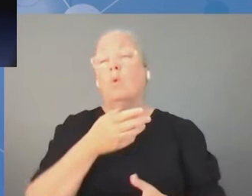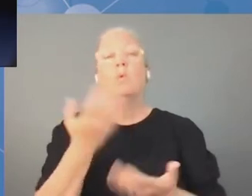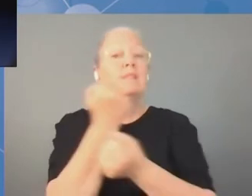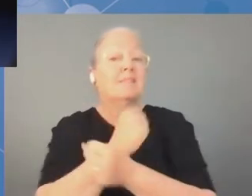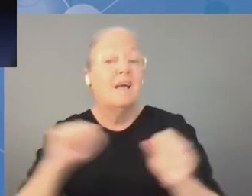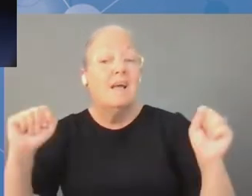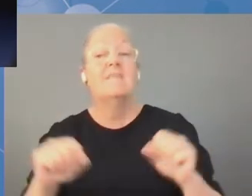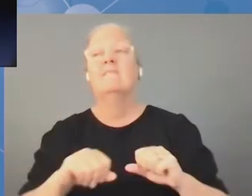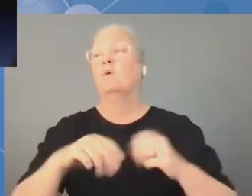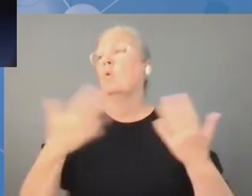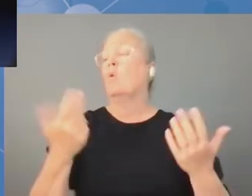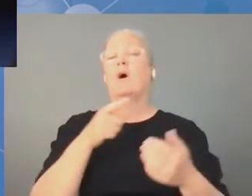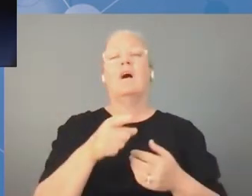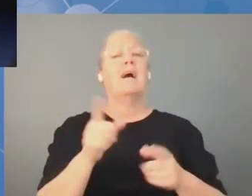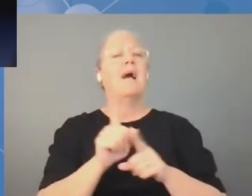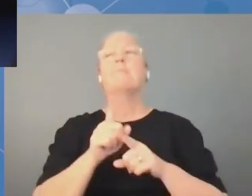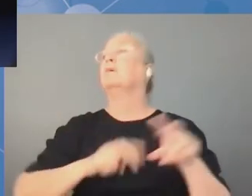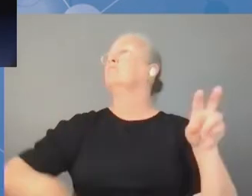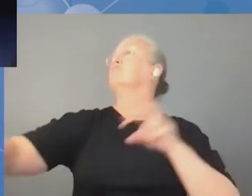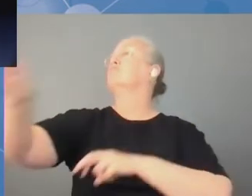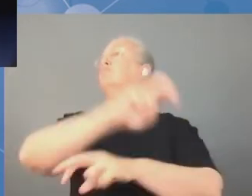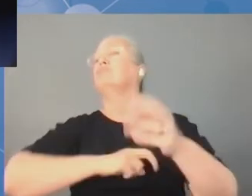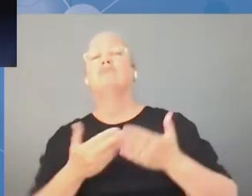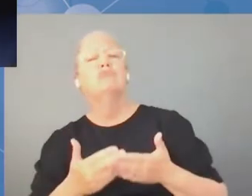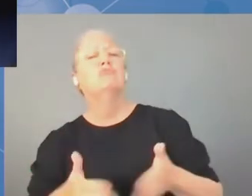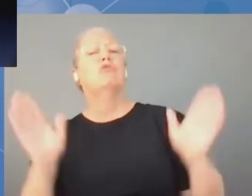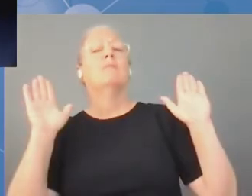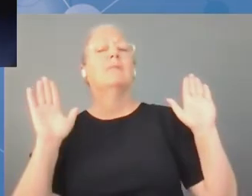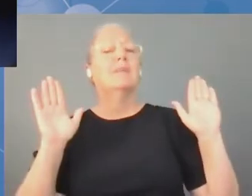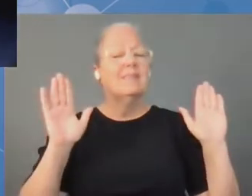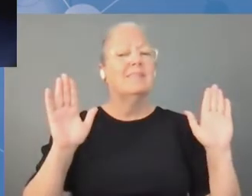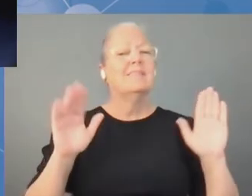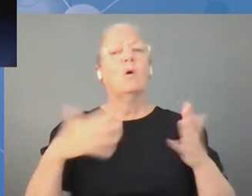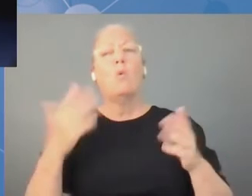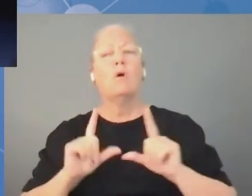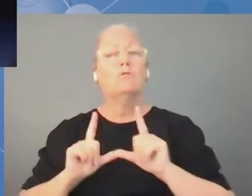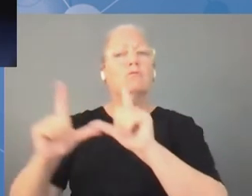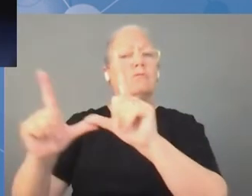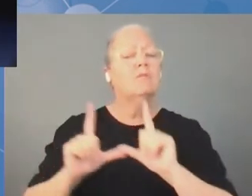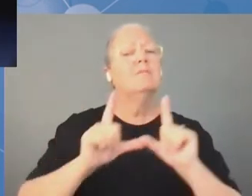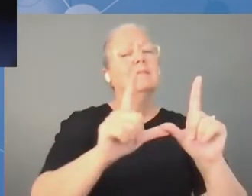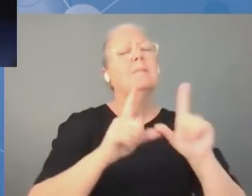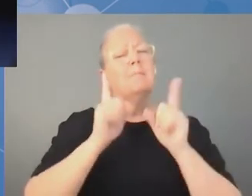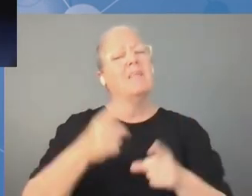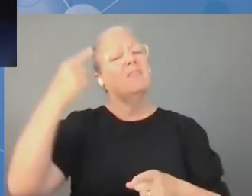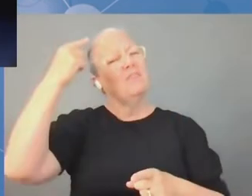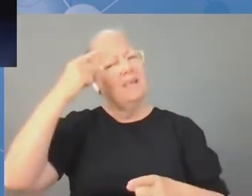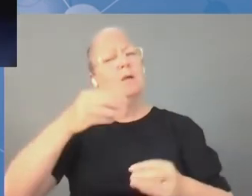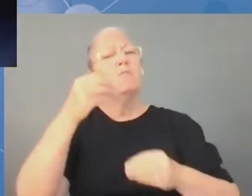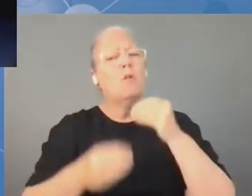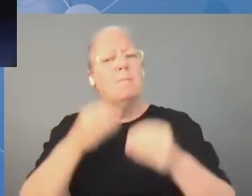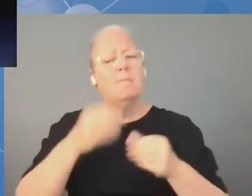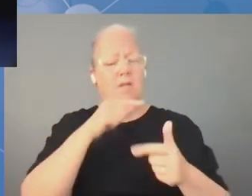Myślę o wszystkich problemach związanych z migracjami. W ostatnich latach staje się to wielką tragedią. Wszyscy to wiemy.